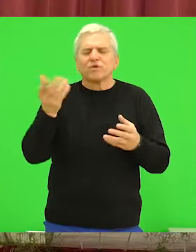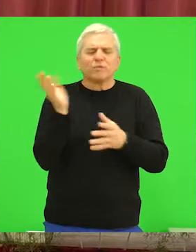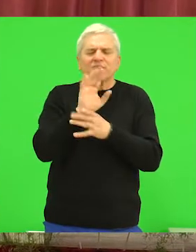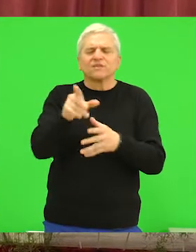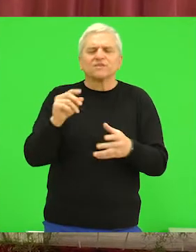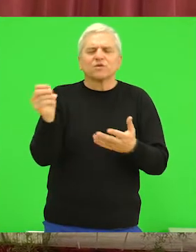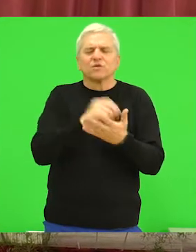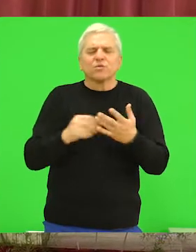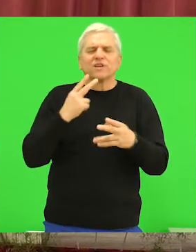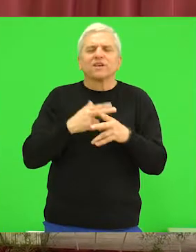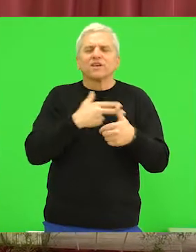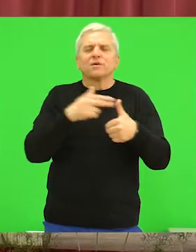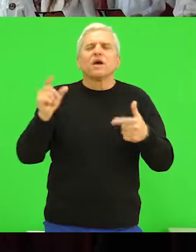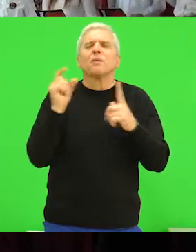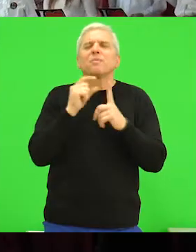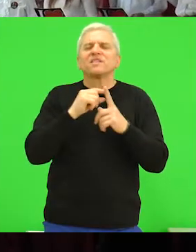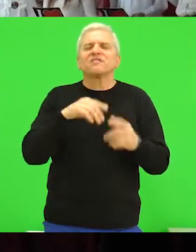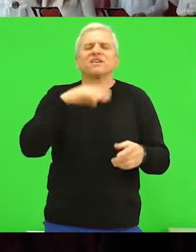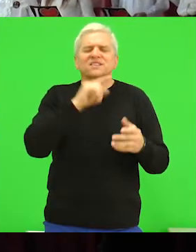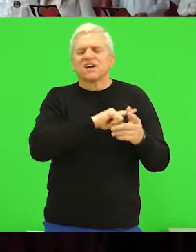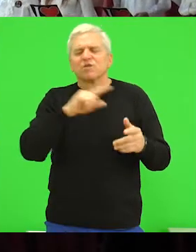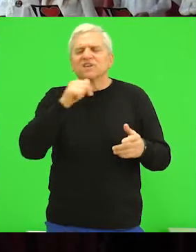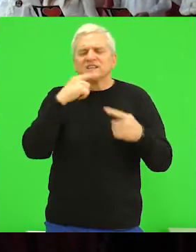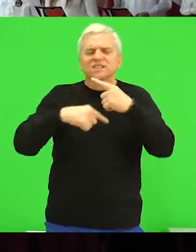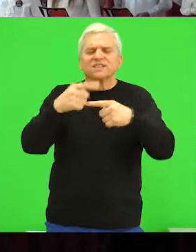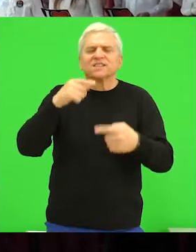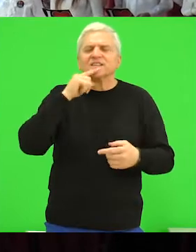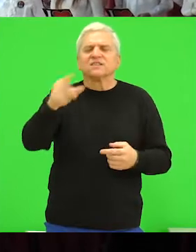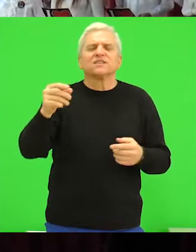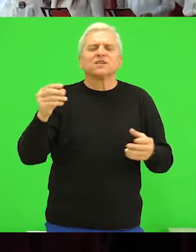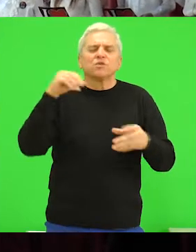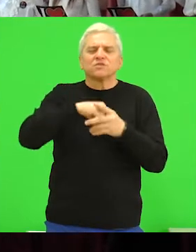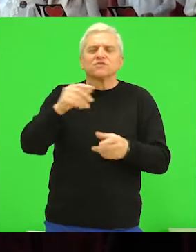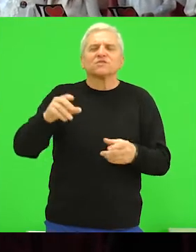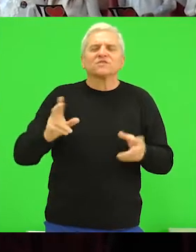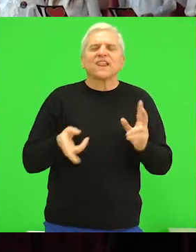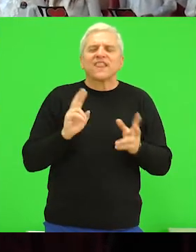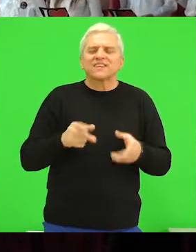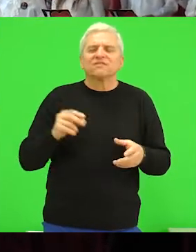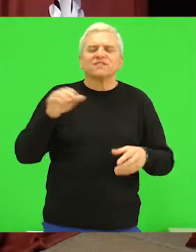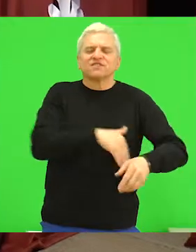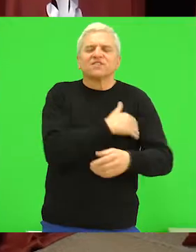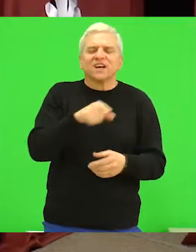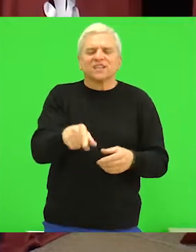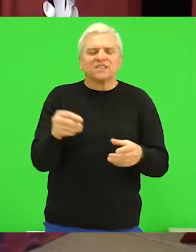koji su nazvali Petefi za uvek učestvovali su nastavnici i učenici te škole.